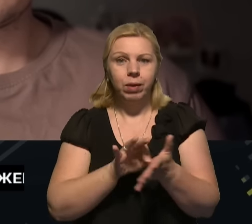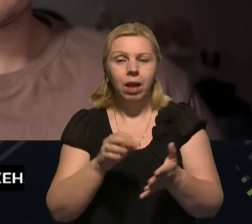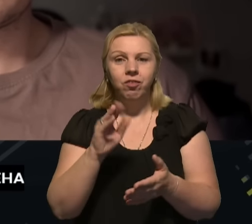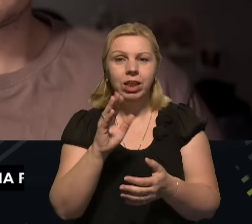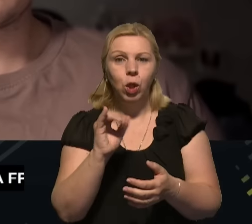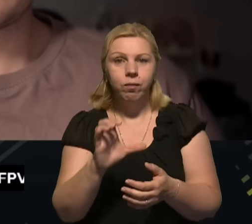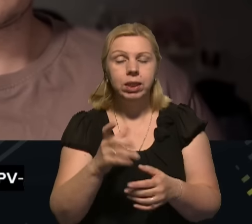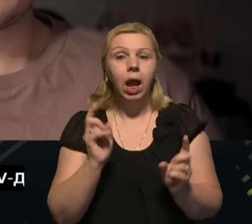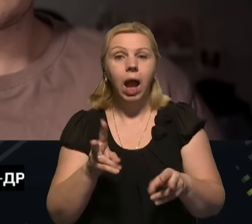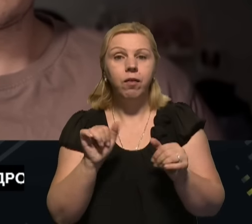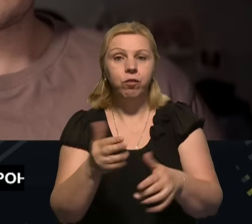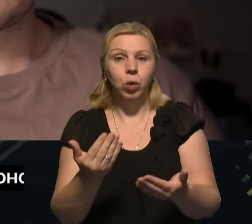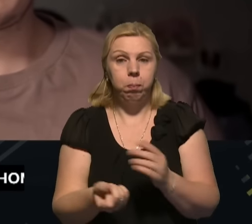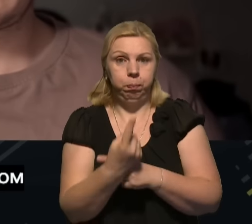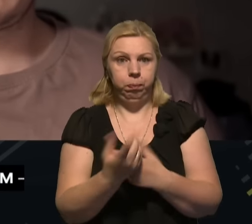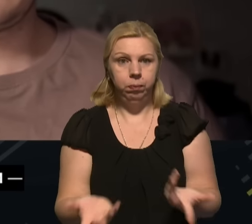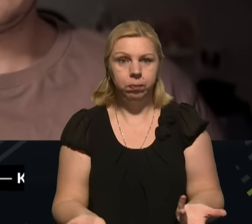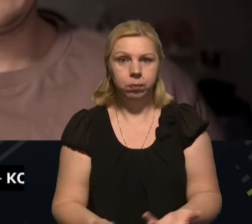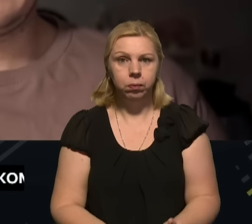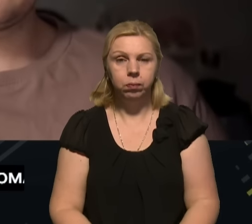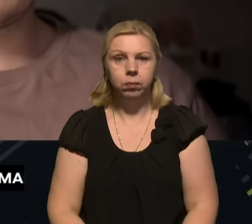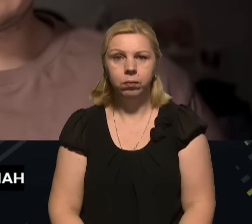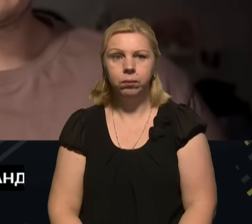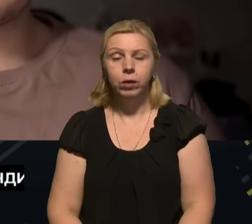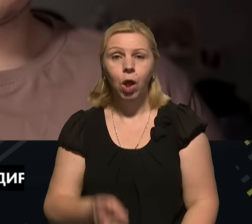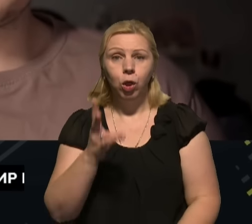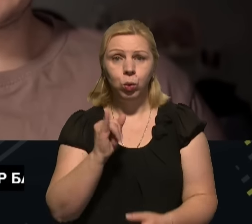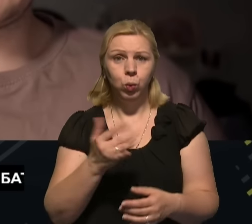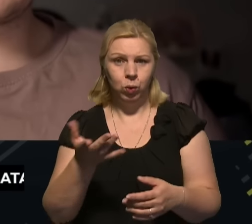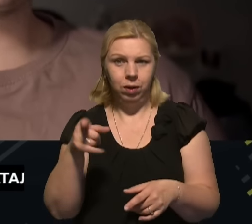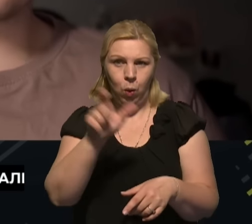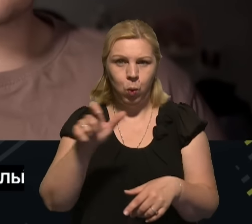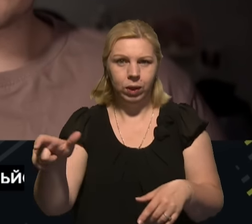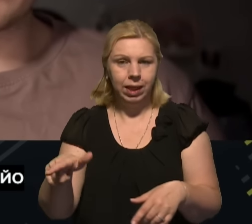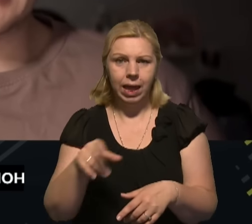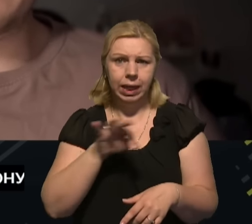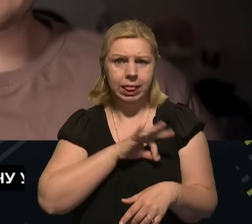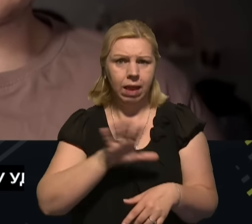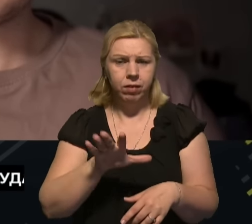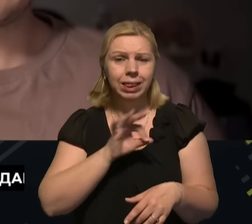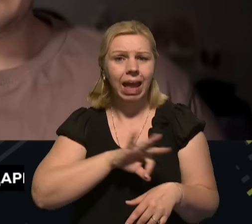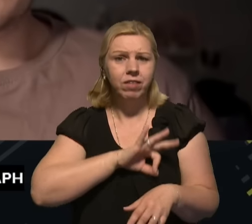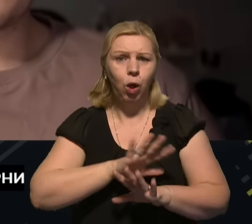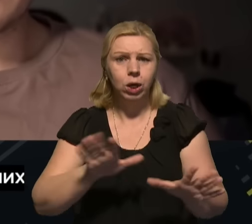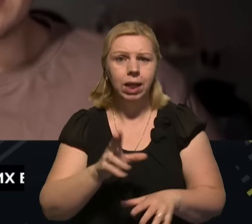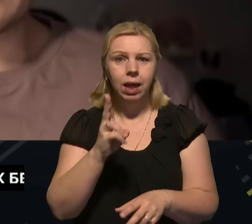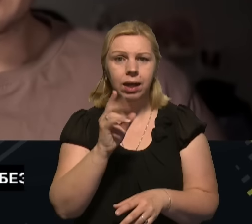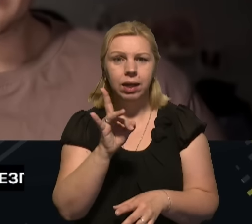у Windows. Як воно могло проявитися? На користувачів, які не використовують саме